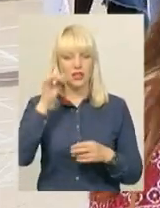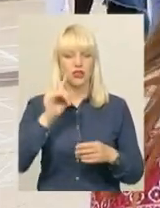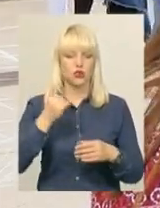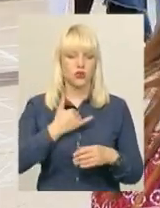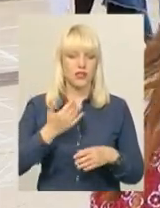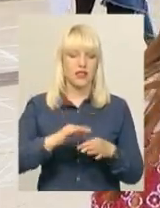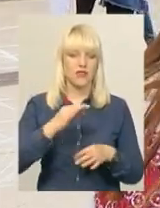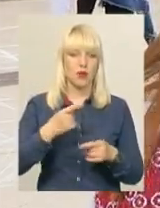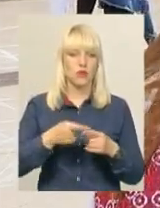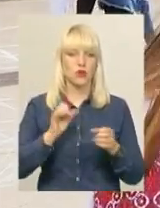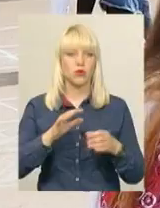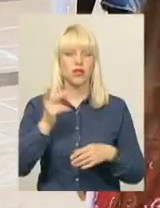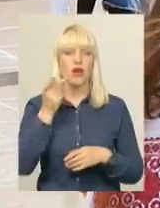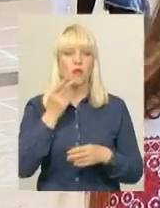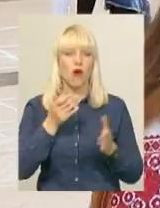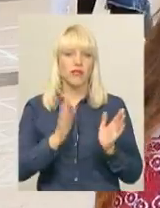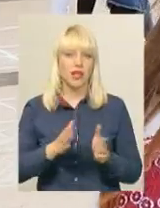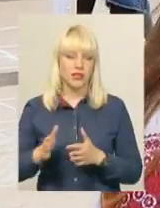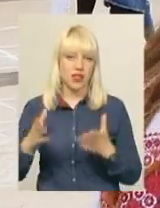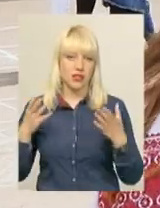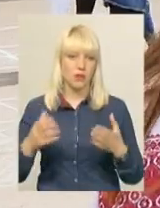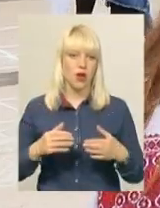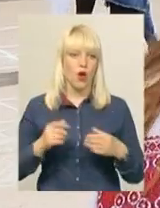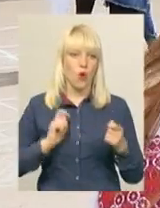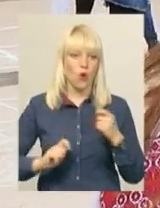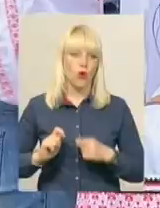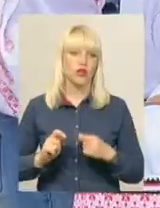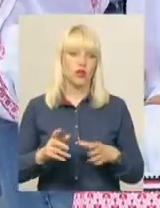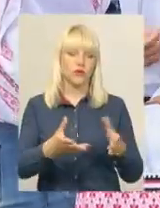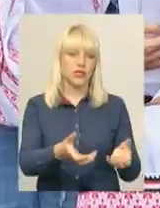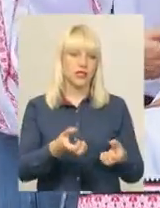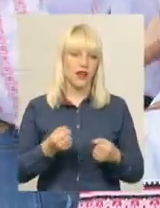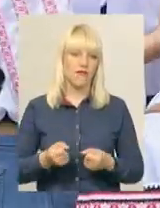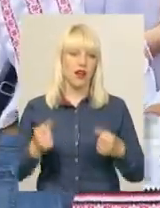може бути повсякденним одягом, не святковим. Тому діставайте, одягайте і святкуйте.